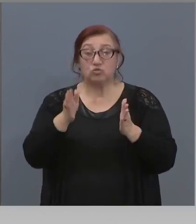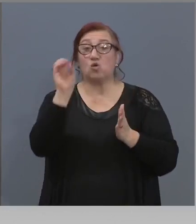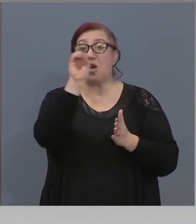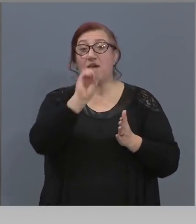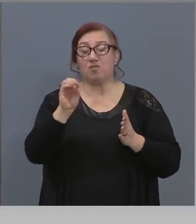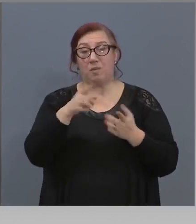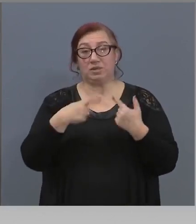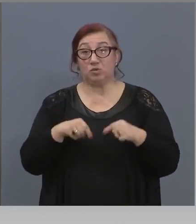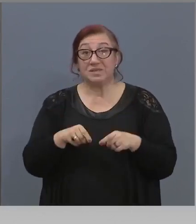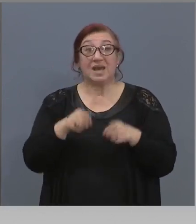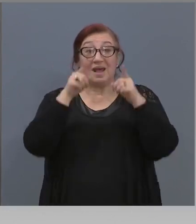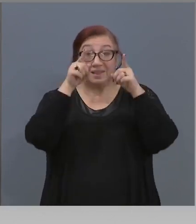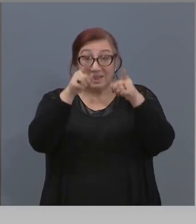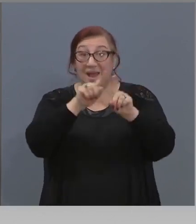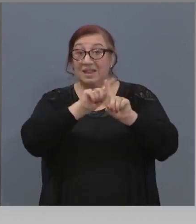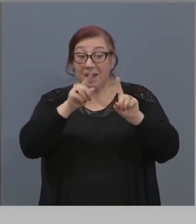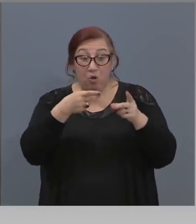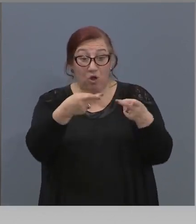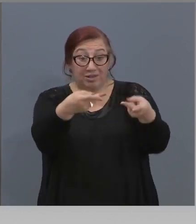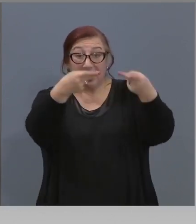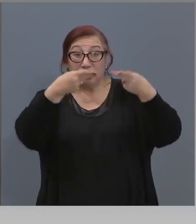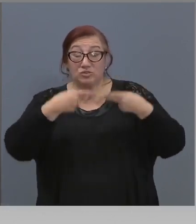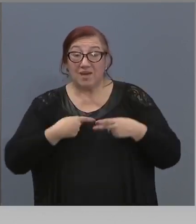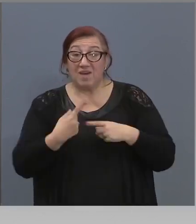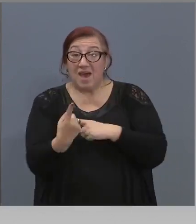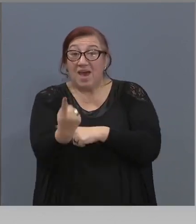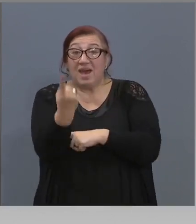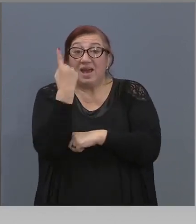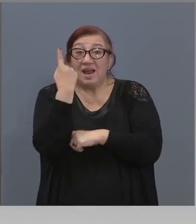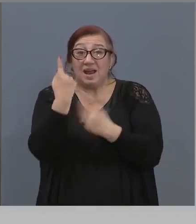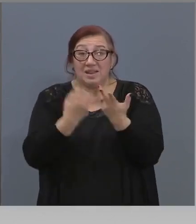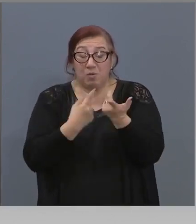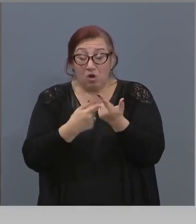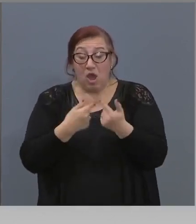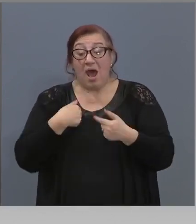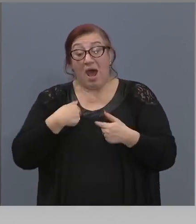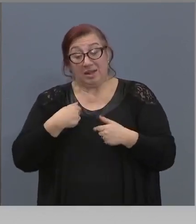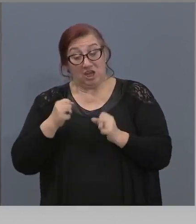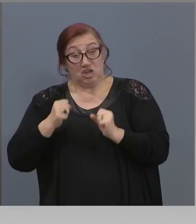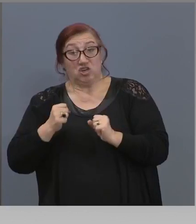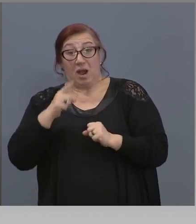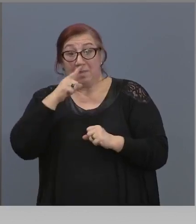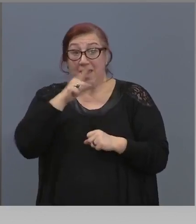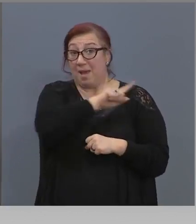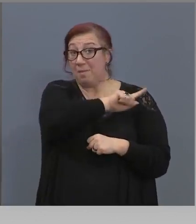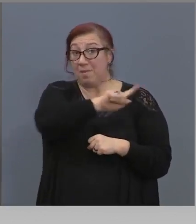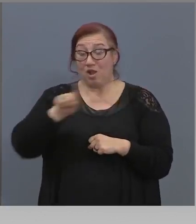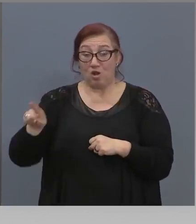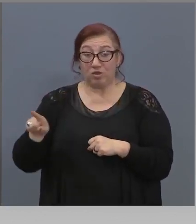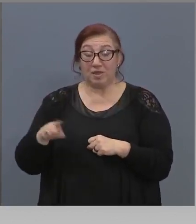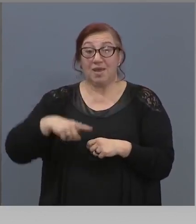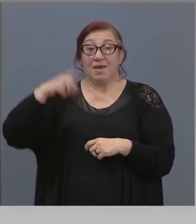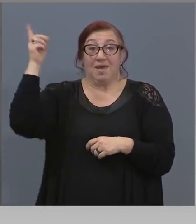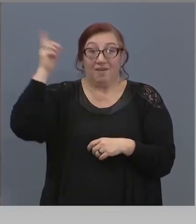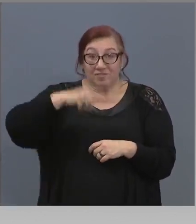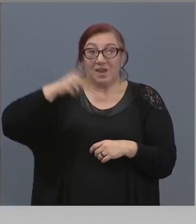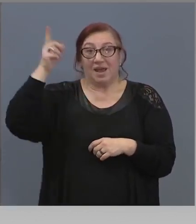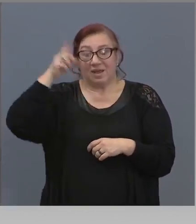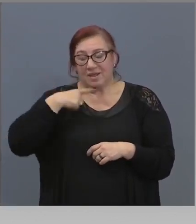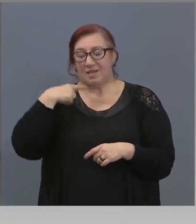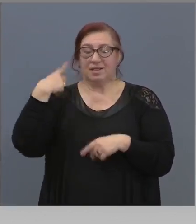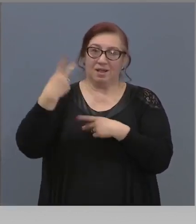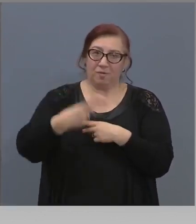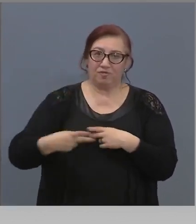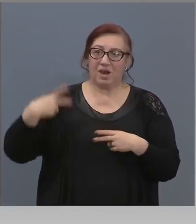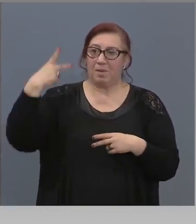те не могат да доставят хиляда, ние чакаме един милион. И всеки ден, като некви латерни, а